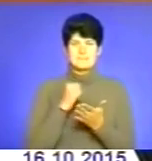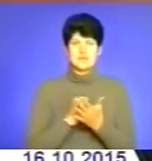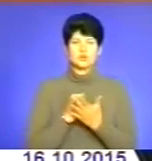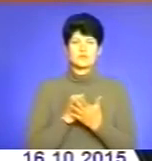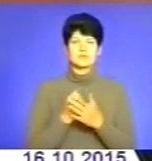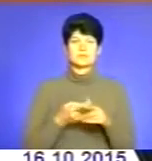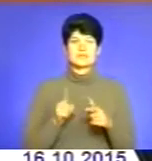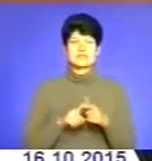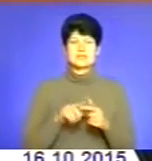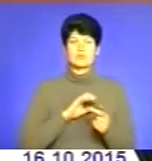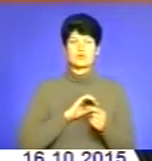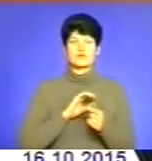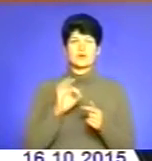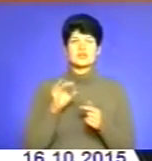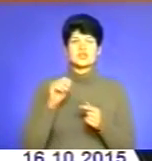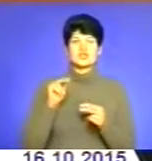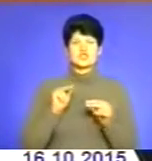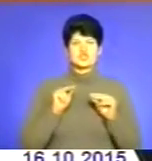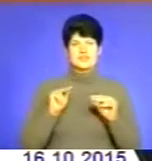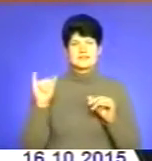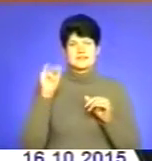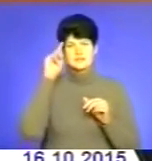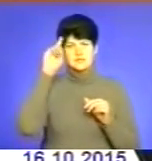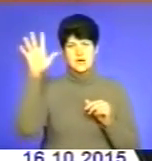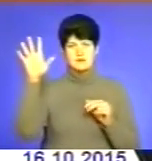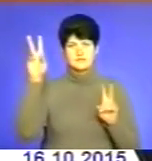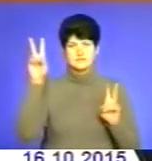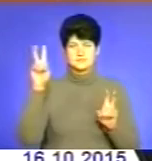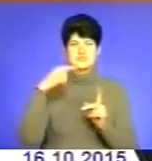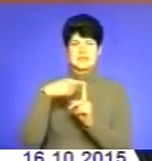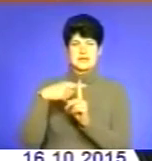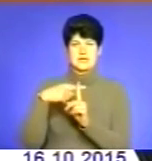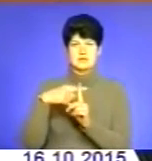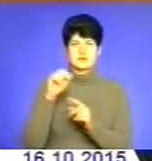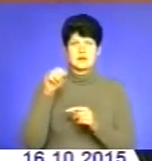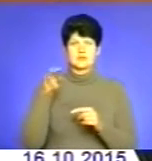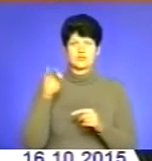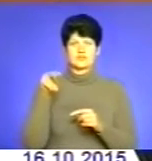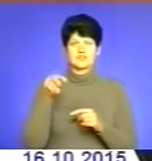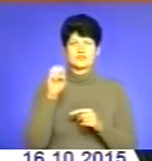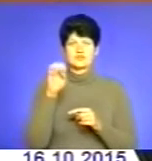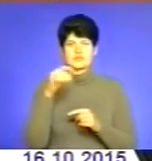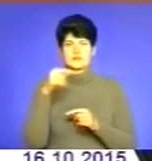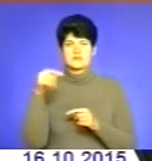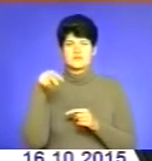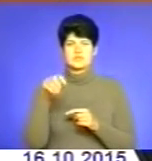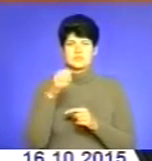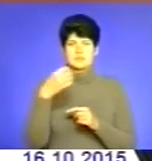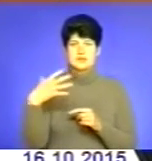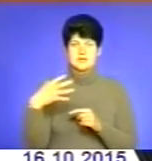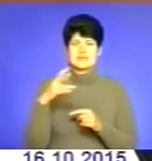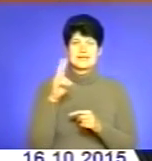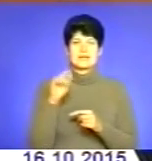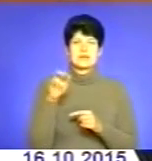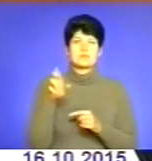бойовий орден «Честь і слава», зображений хрест, там АТО 2014-2015, і такий кіборг